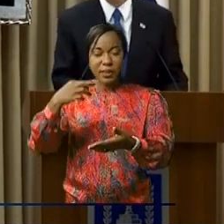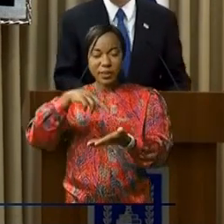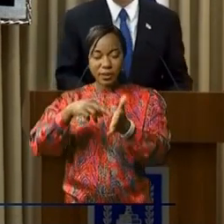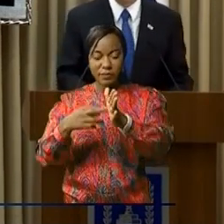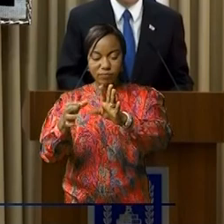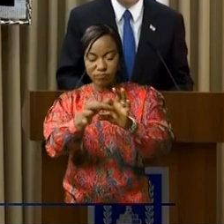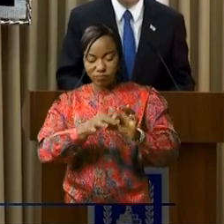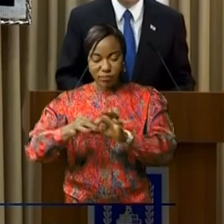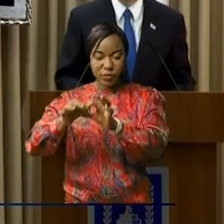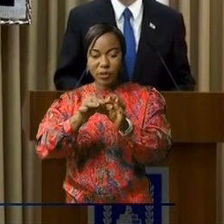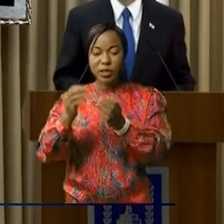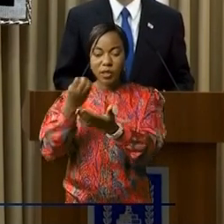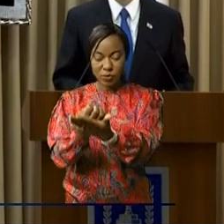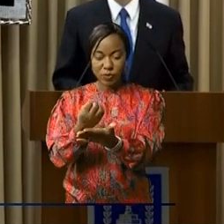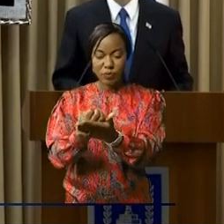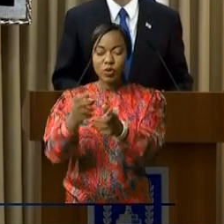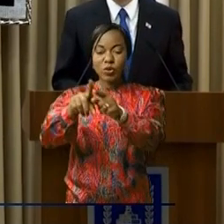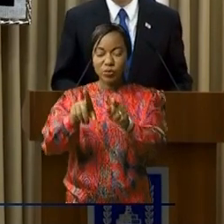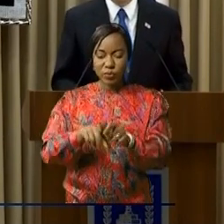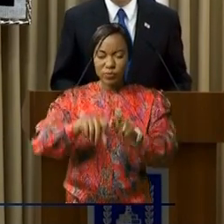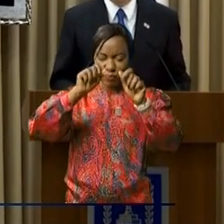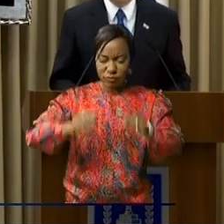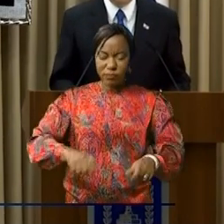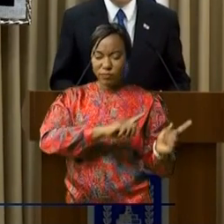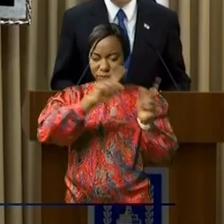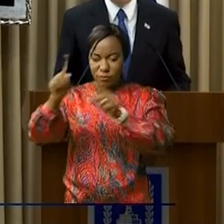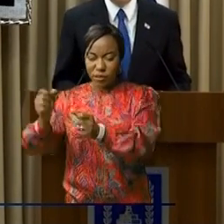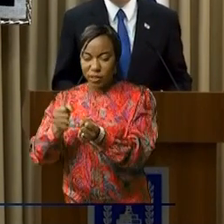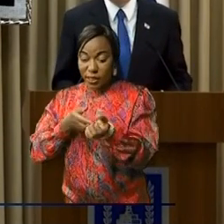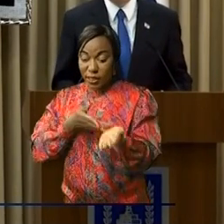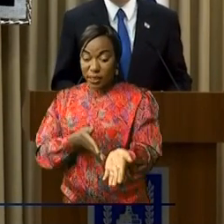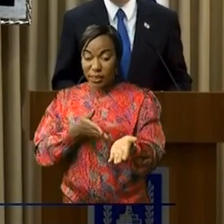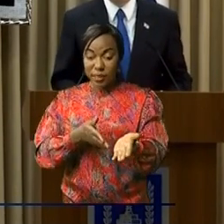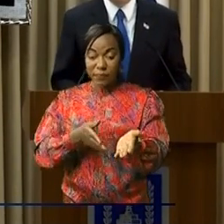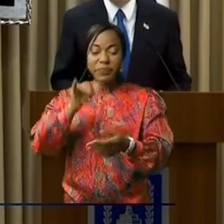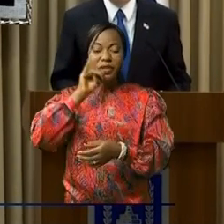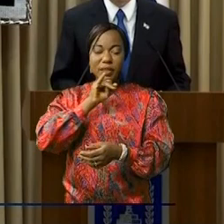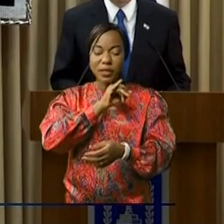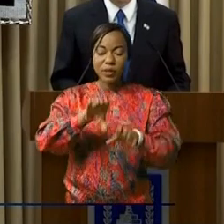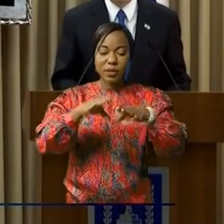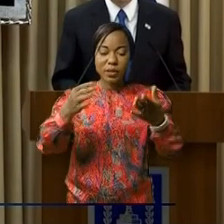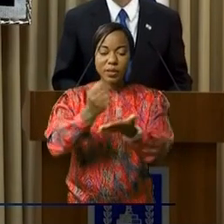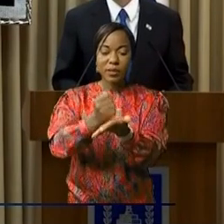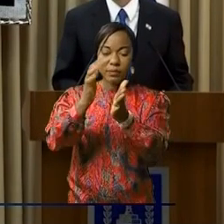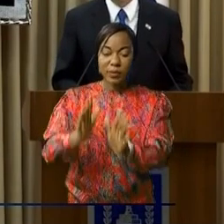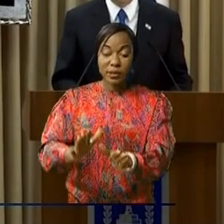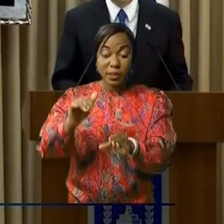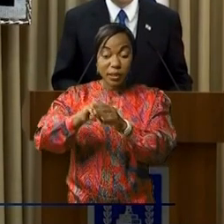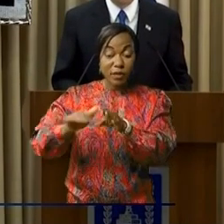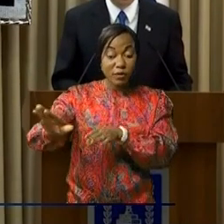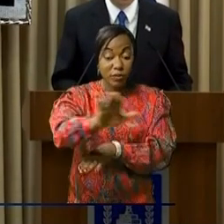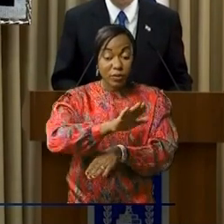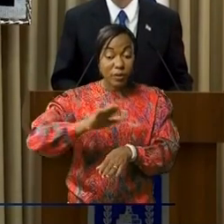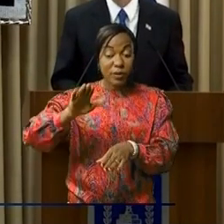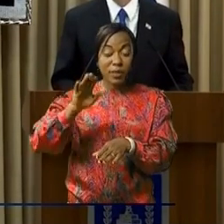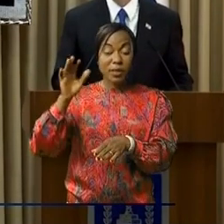Jérusalem. Et je ferai tout mon possible pour aider Israël à rouvrir son ambassade dans votre capitale,